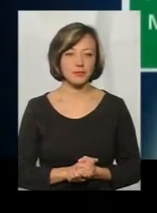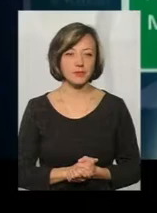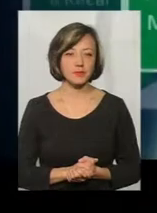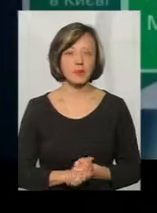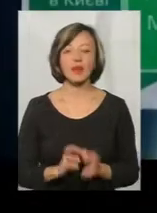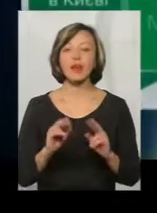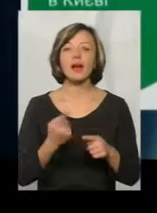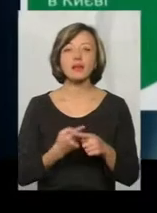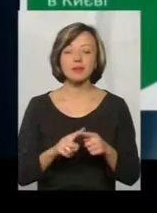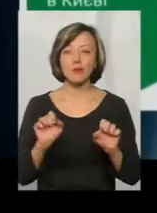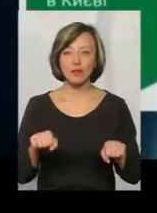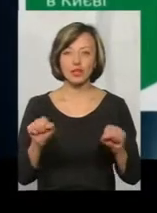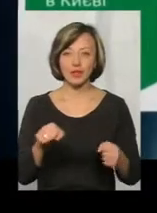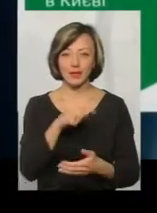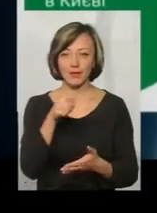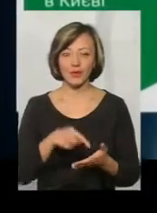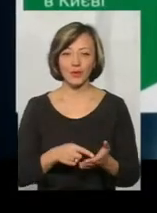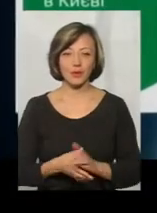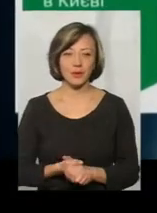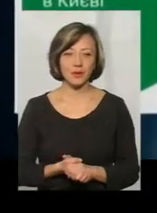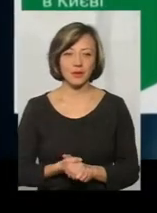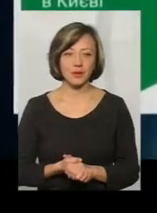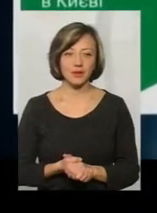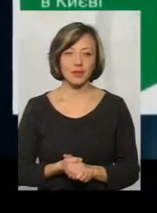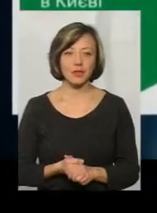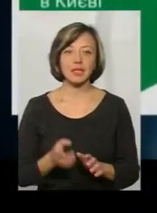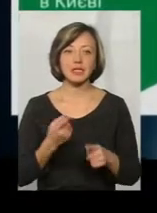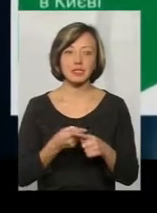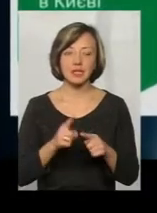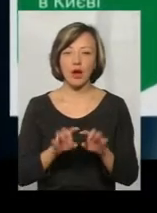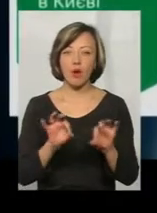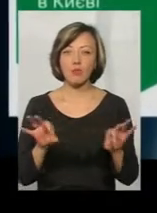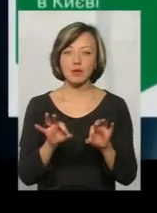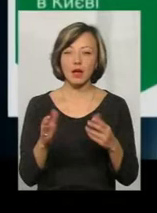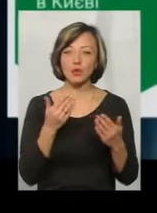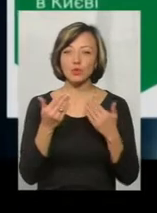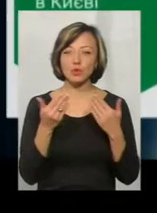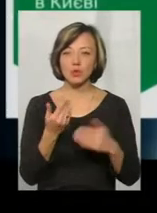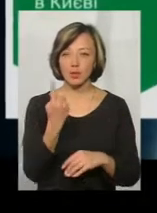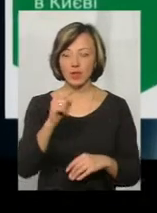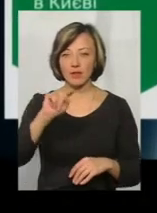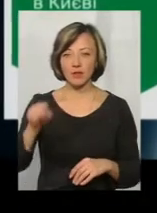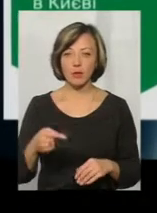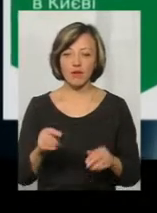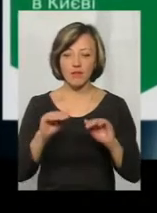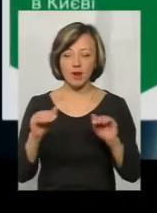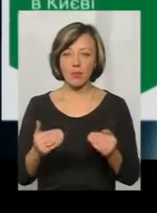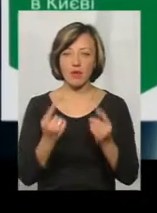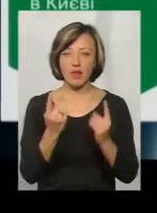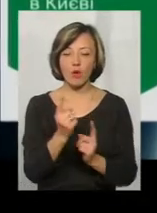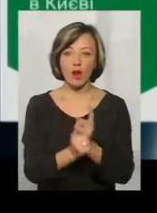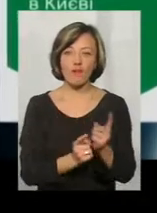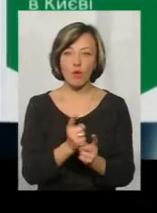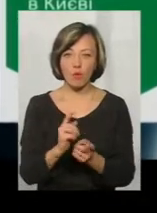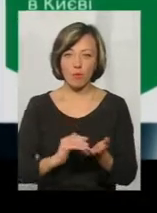це можливо? Це, власне, коментар, який стосується ще однієї вимоги в рамках великої політичної реформи –